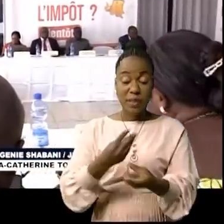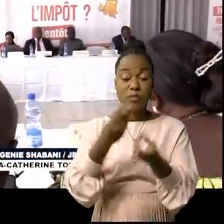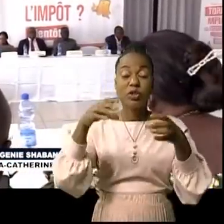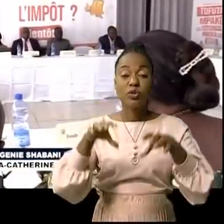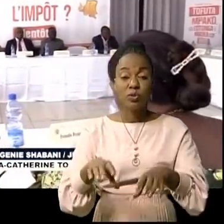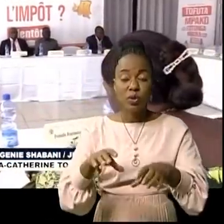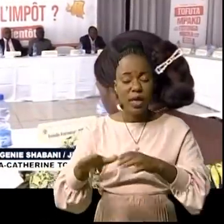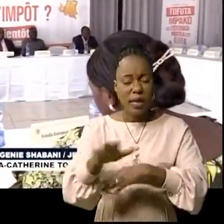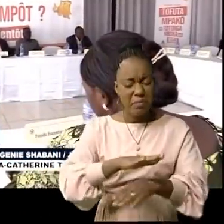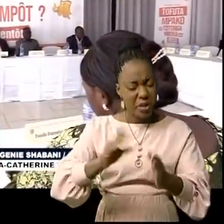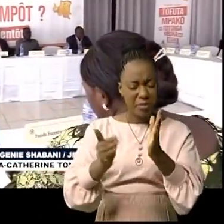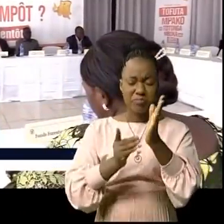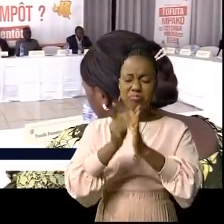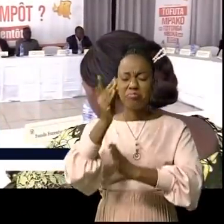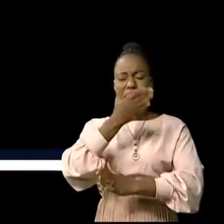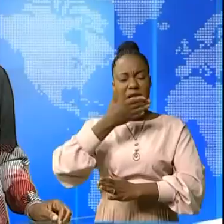Congo un pays prospère.